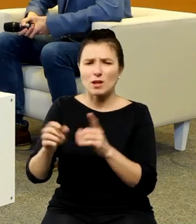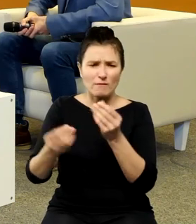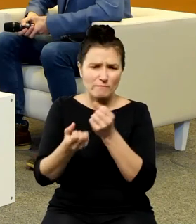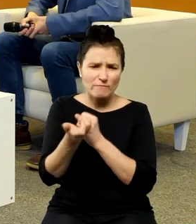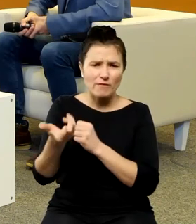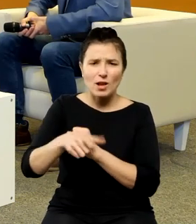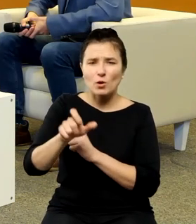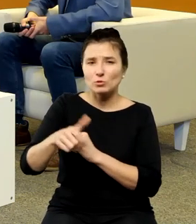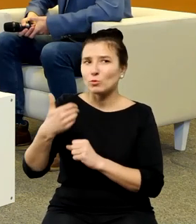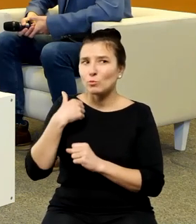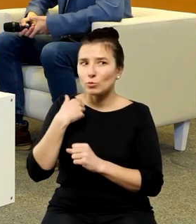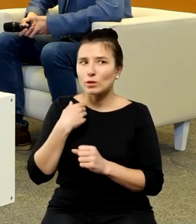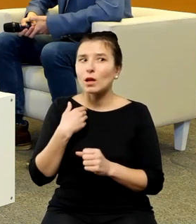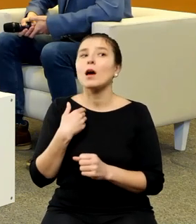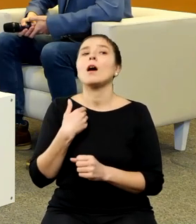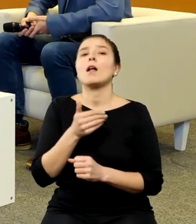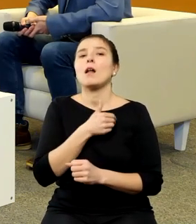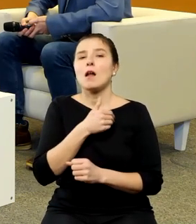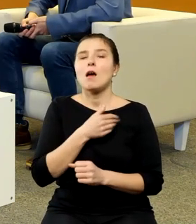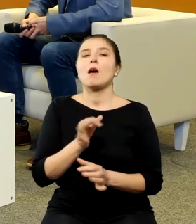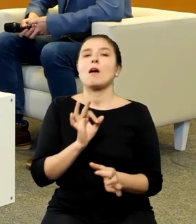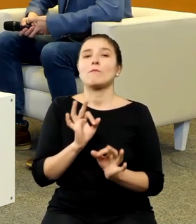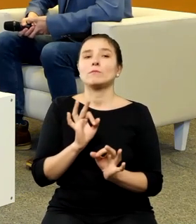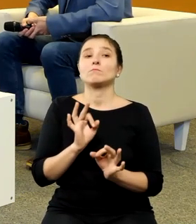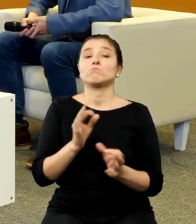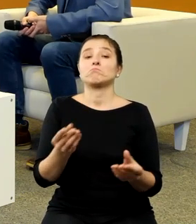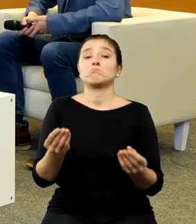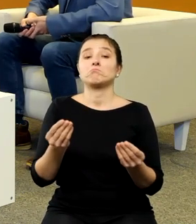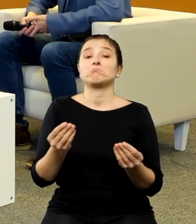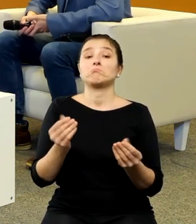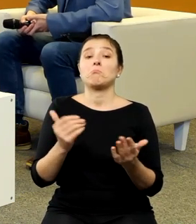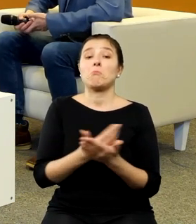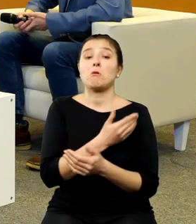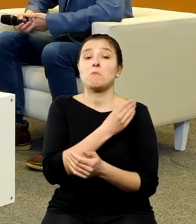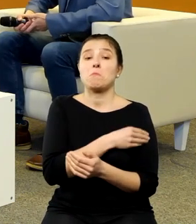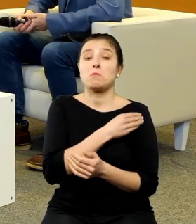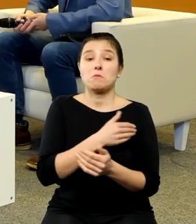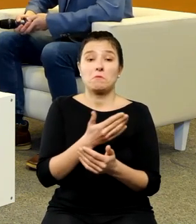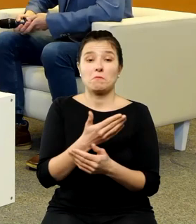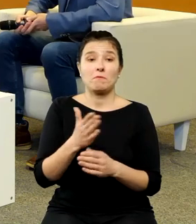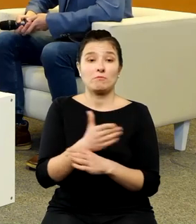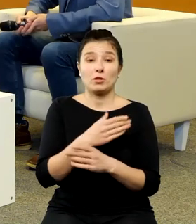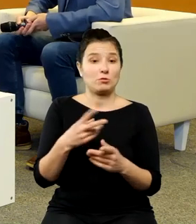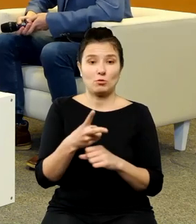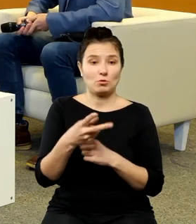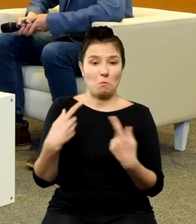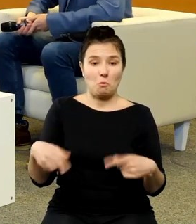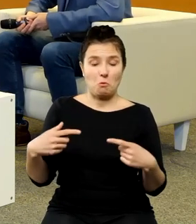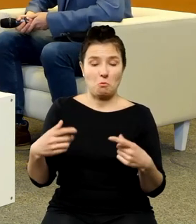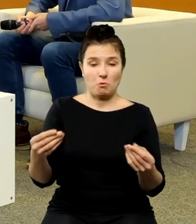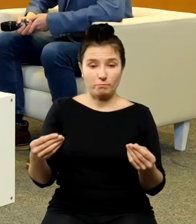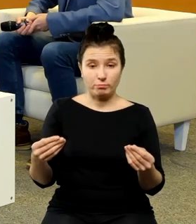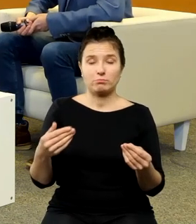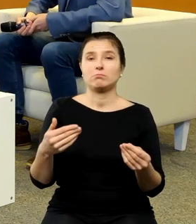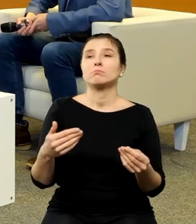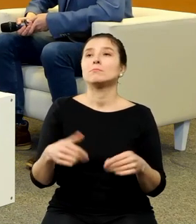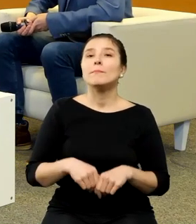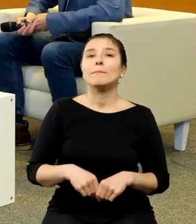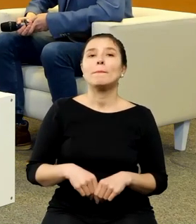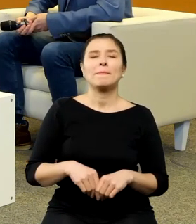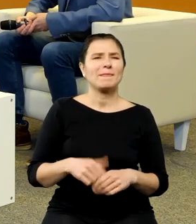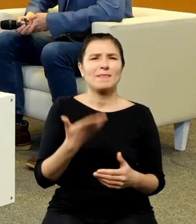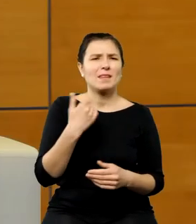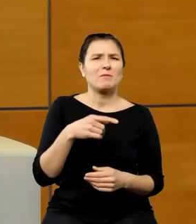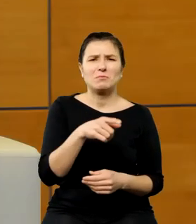dostali nowy świeży materiał do którego wcześniej nie mieli dostępu nie wiem czy Państwo pamiętają